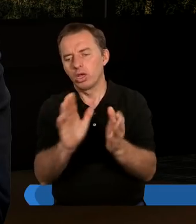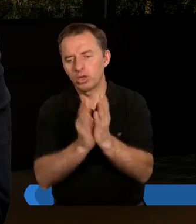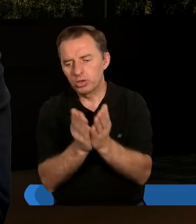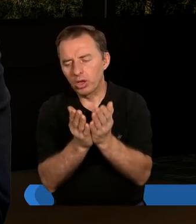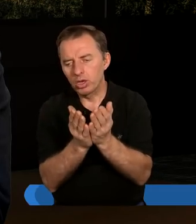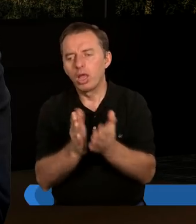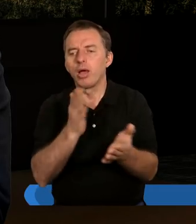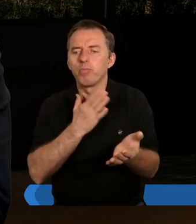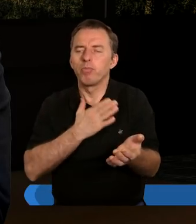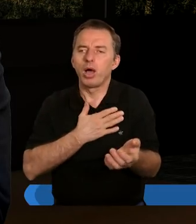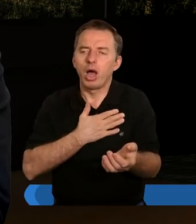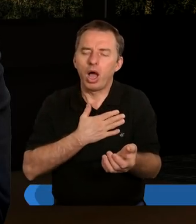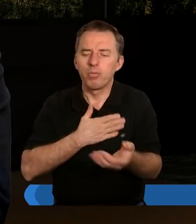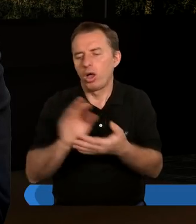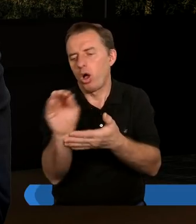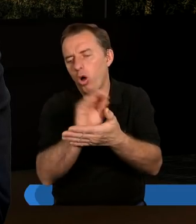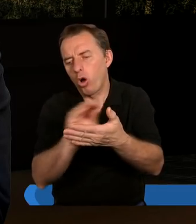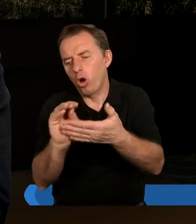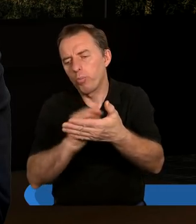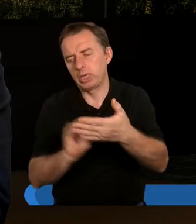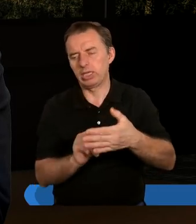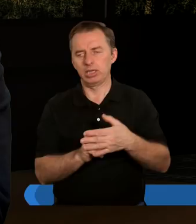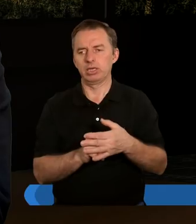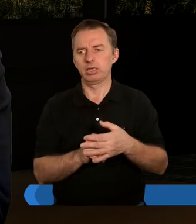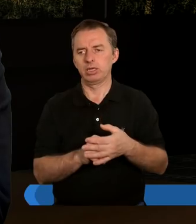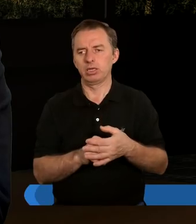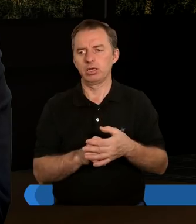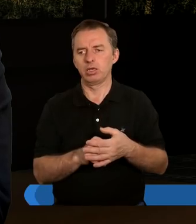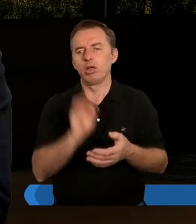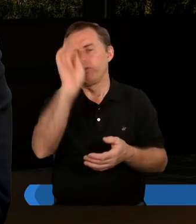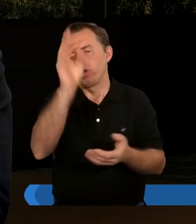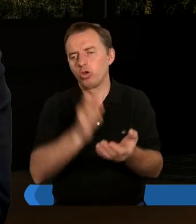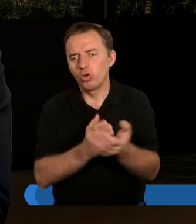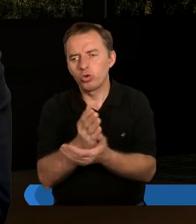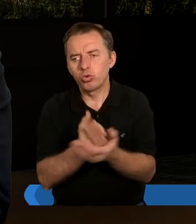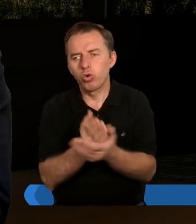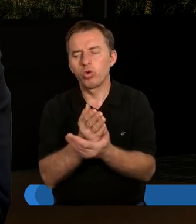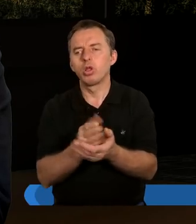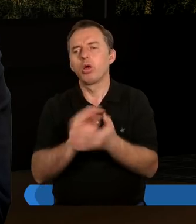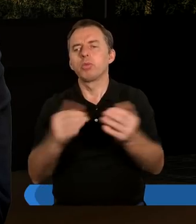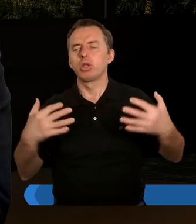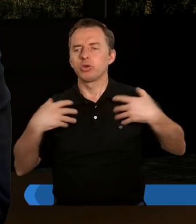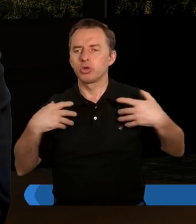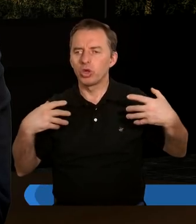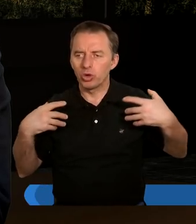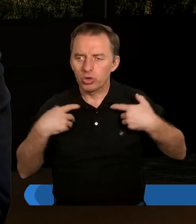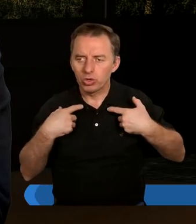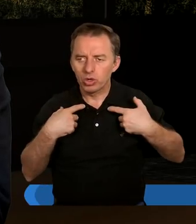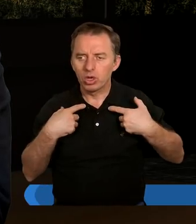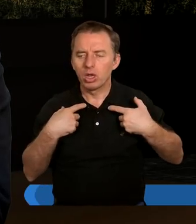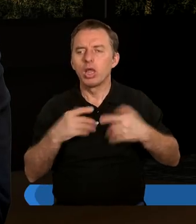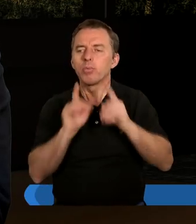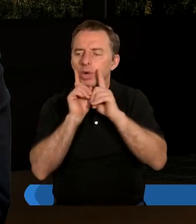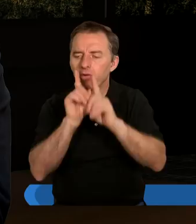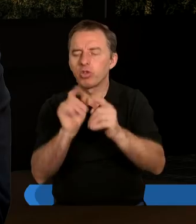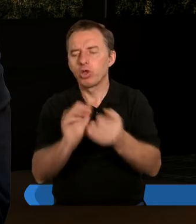cudownej księdze mamy zdefiniowane przez Twoją służbę opisane życie, czym jest